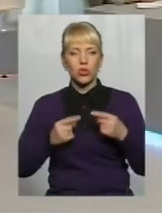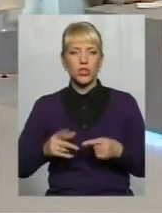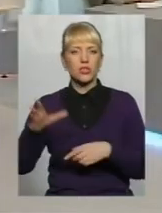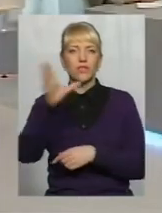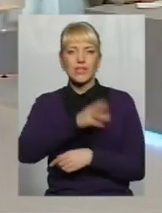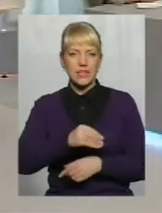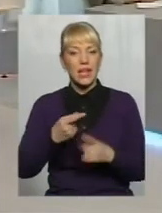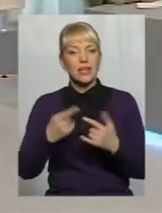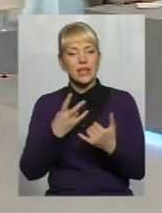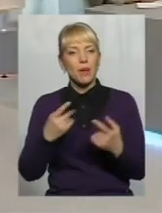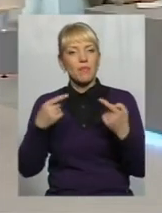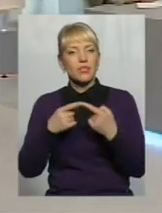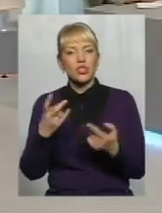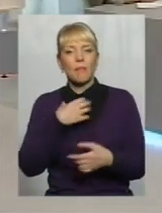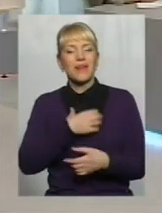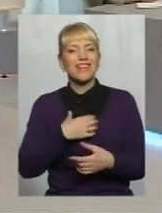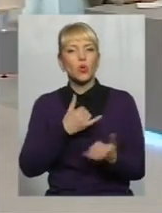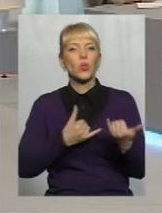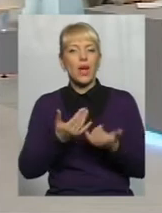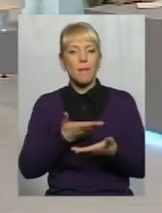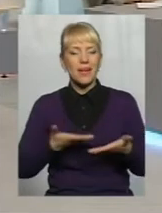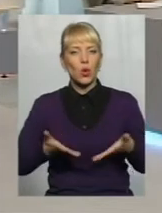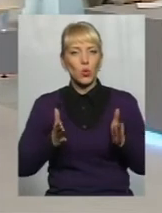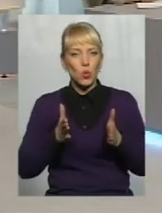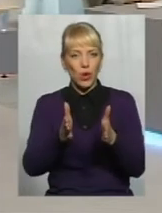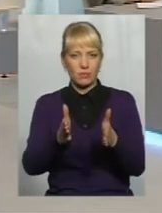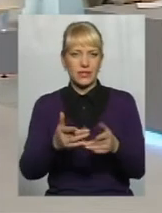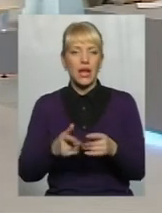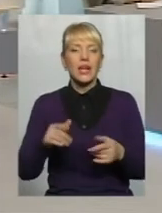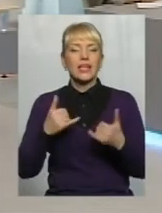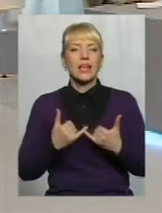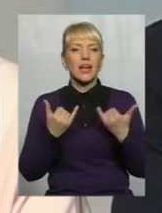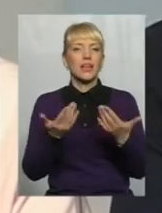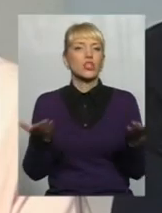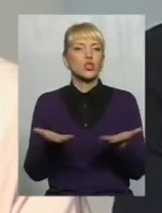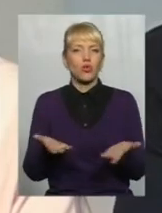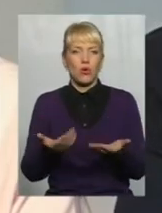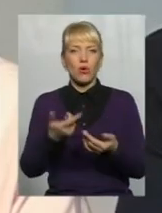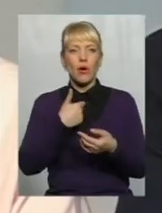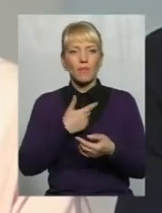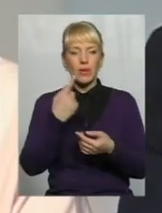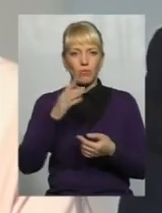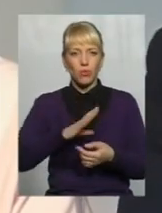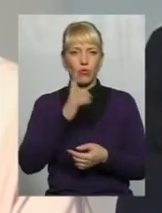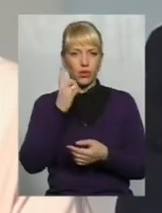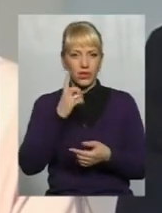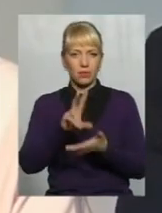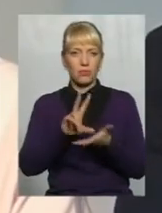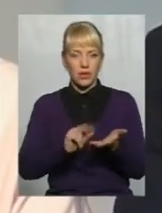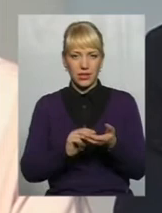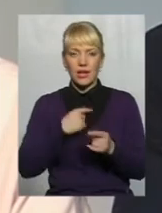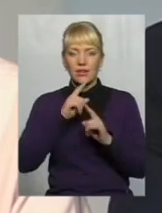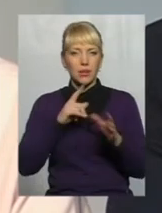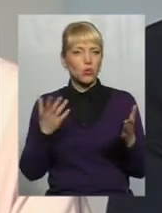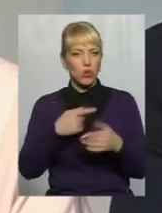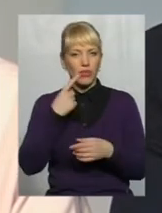таки визначати якісь для себе пріоритети Куди ми рухаємося, заради чого Знаєте, я колись на ефірі наводив один приклад Не буду казати,